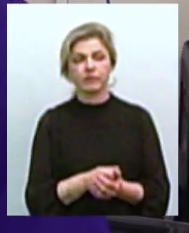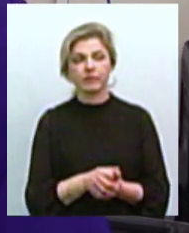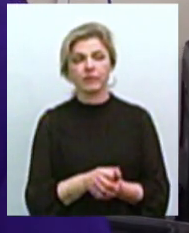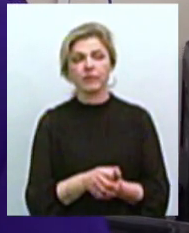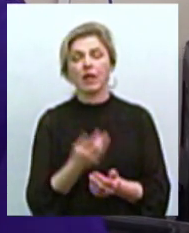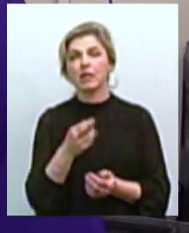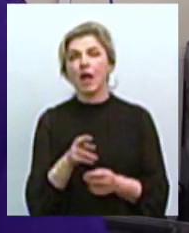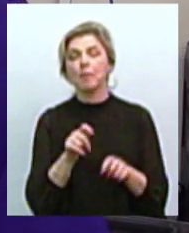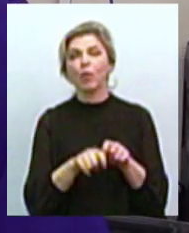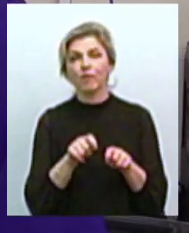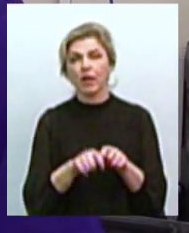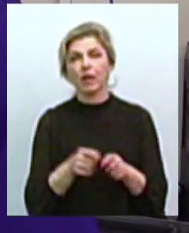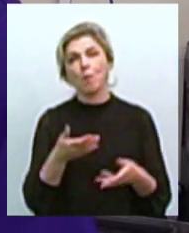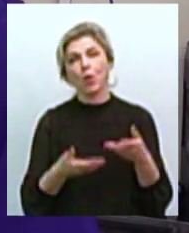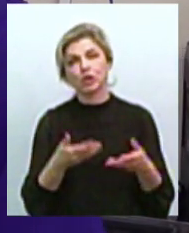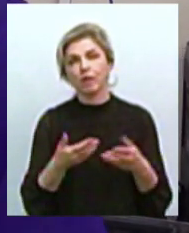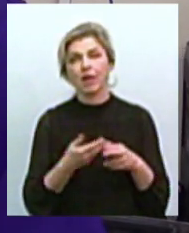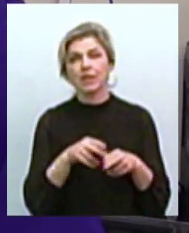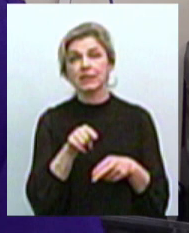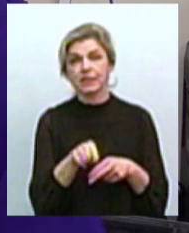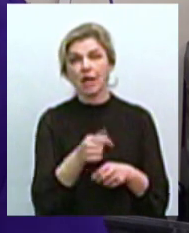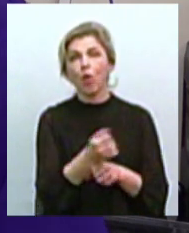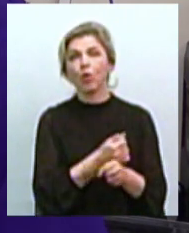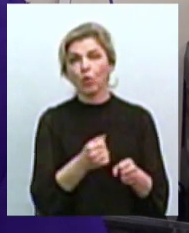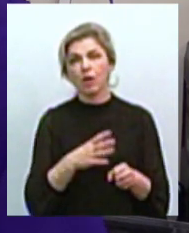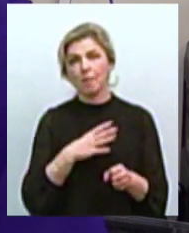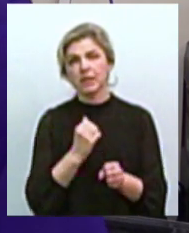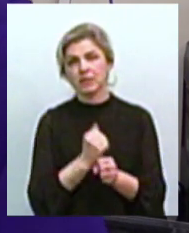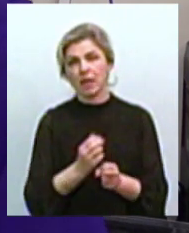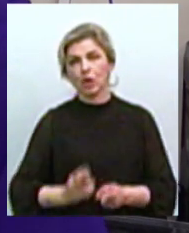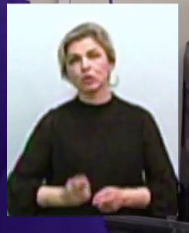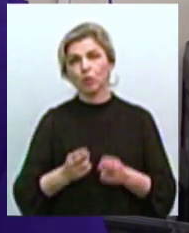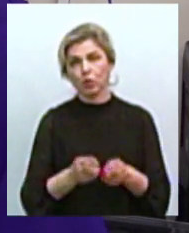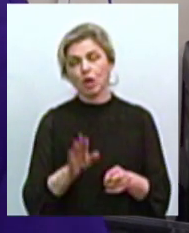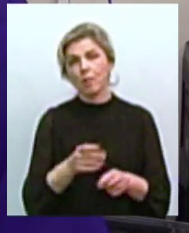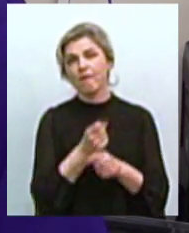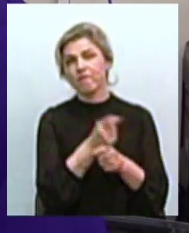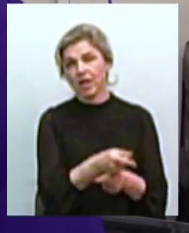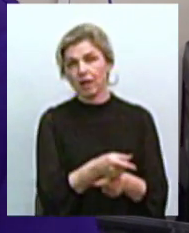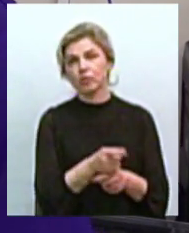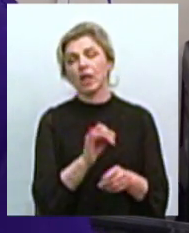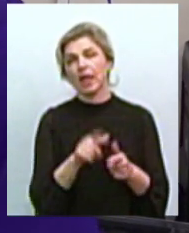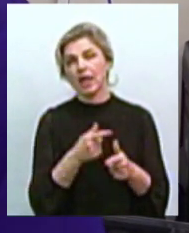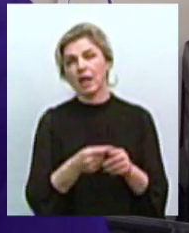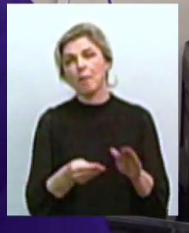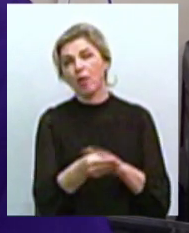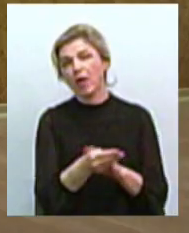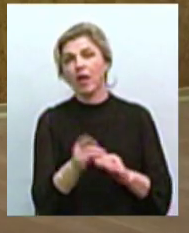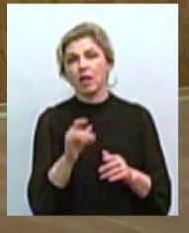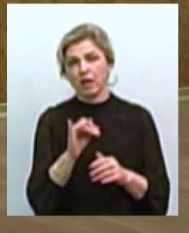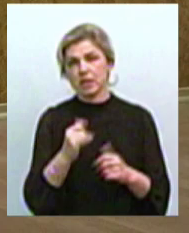Для перевірці. Можливо, це це зброєю було скоріше злочин, а потім її викинули, підкинули або питалися знищити.